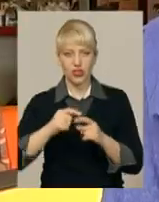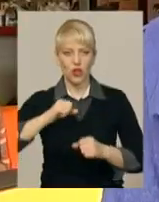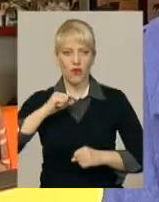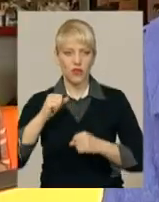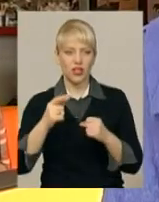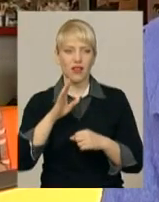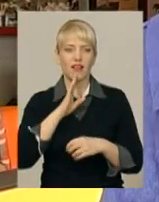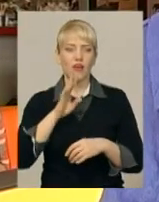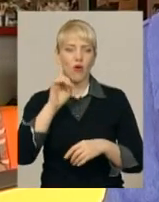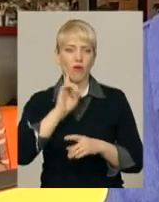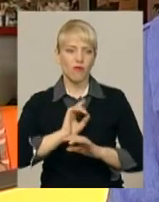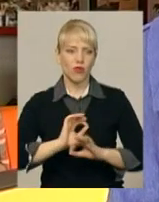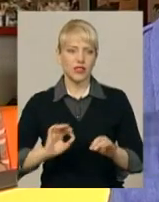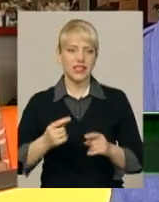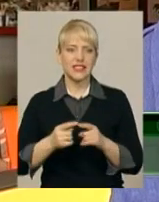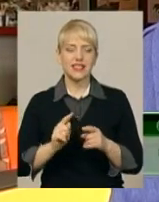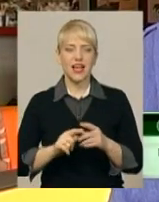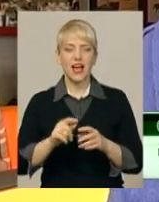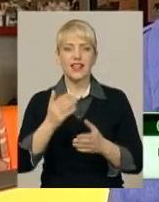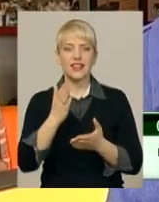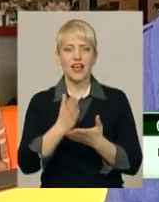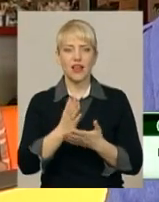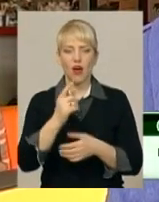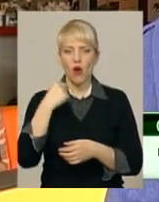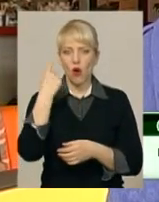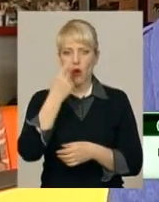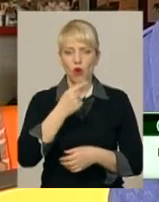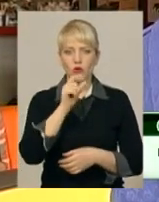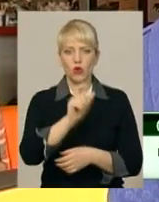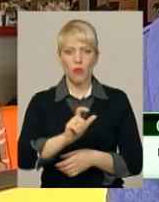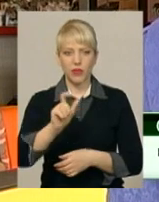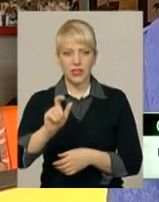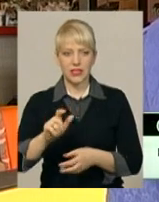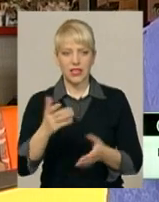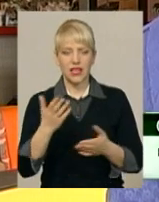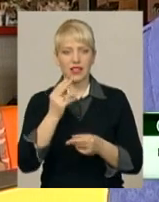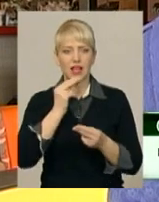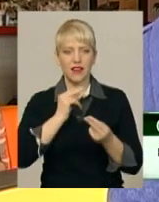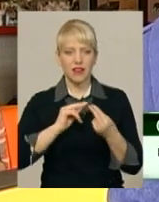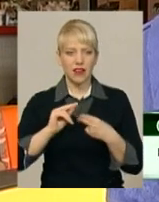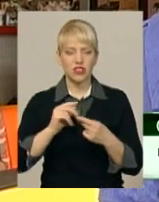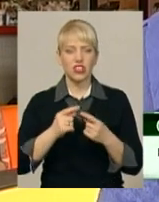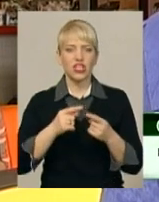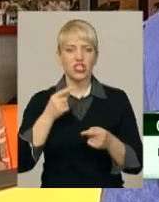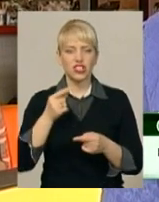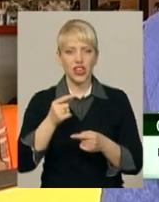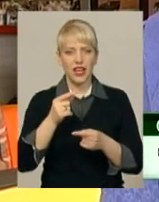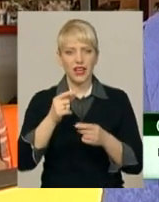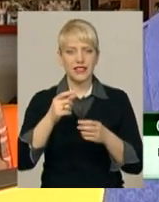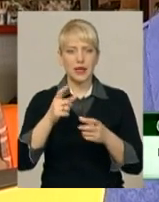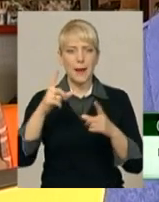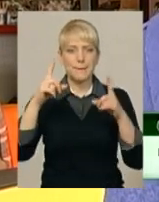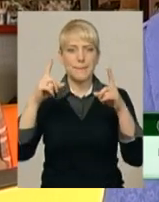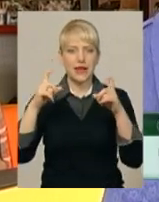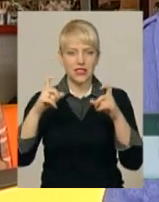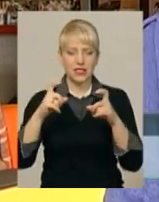Адже це особистості, особистості, які через найкращу призму, призму творчості, представлені